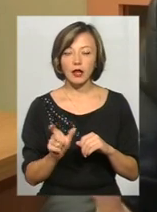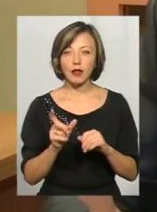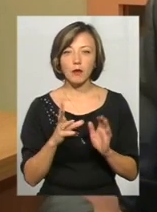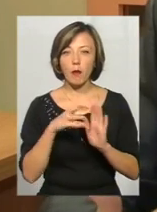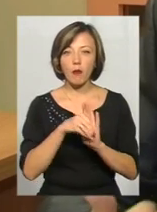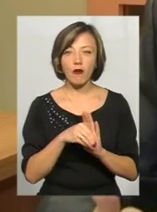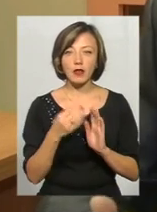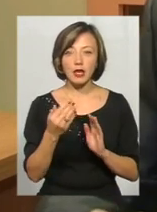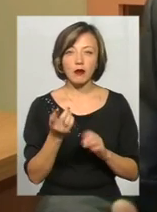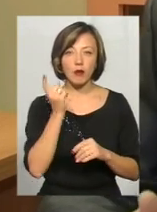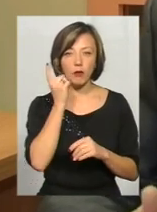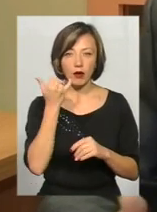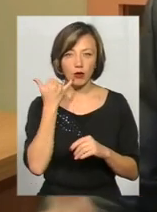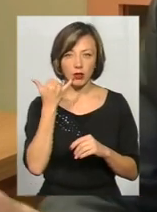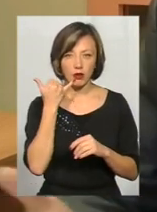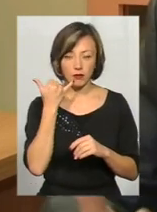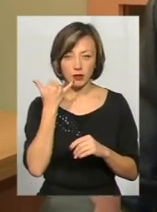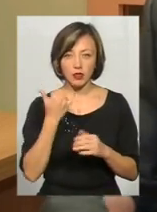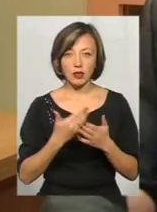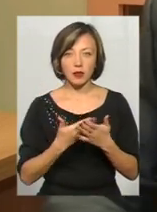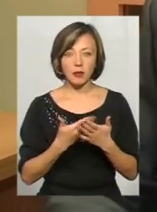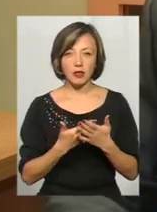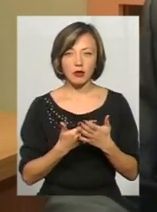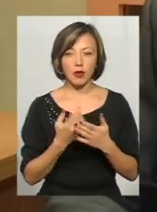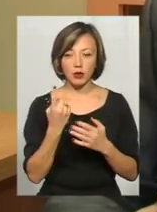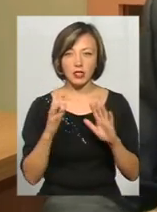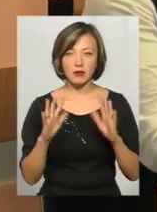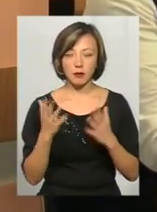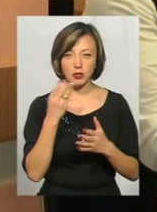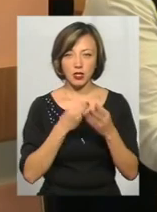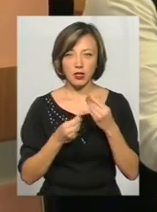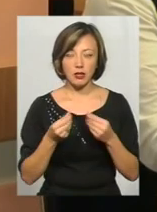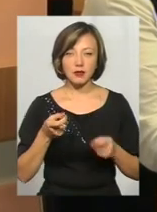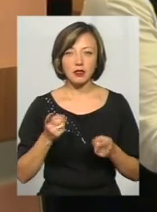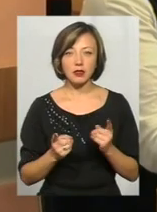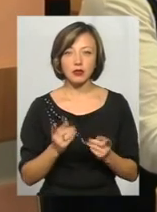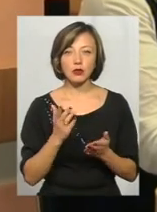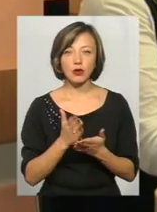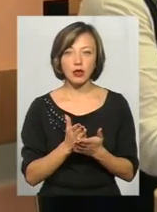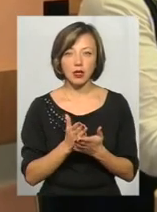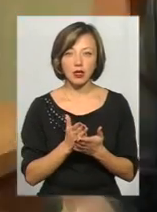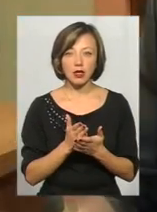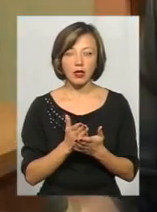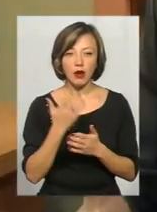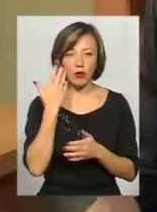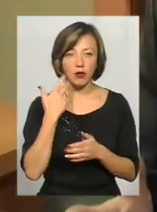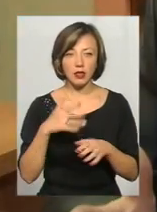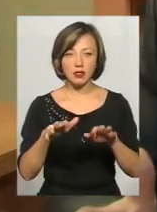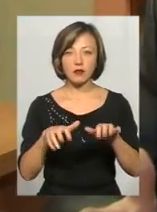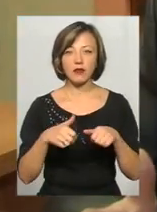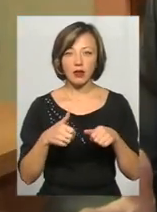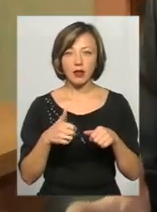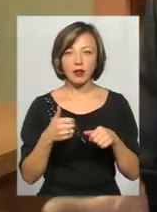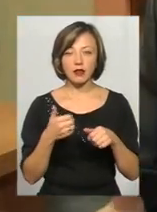поповнення її ж мобільного телефону. Тобто один з випадків шахраївства. Дійсно є, коли заволодівають тим самим фінансовим